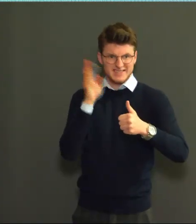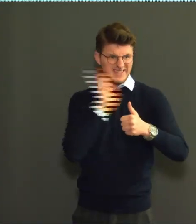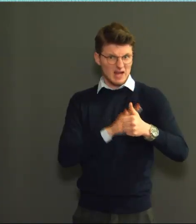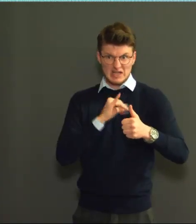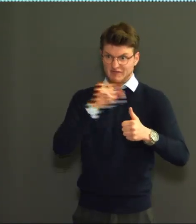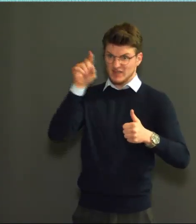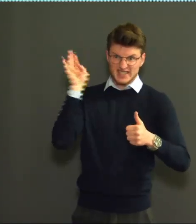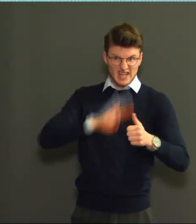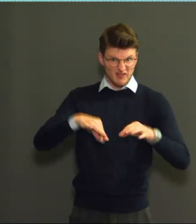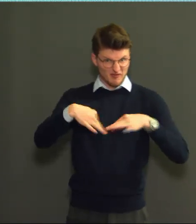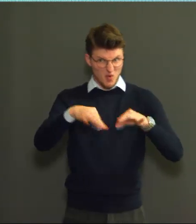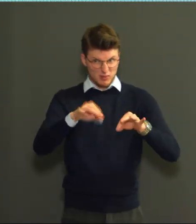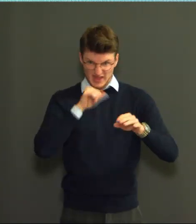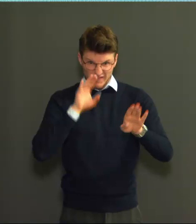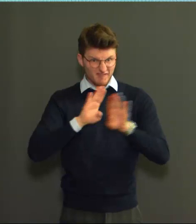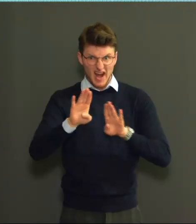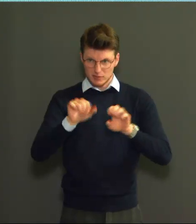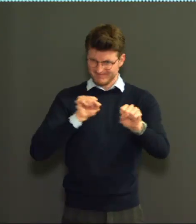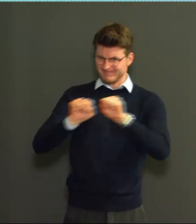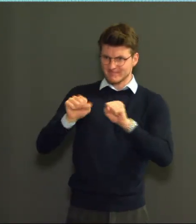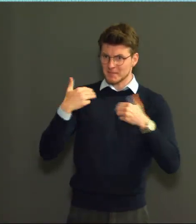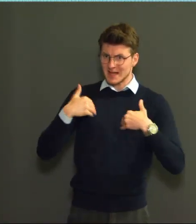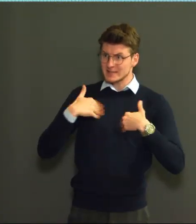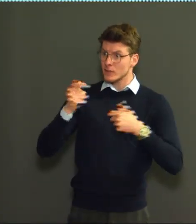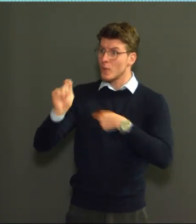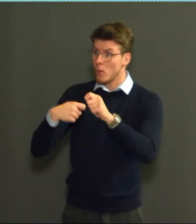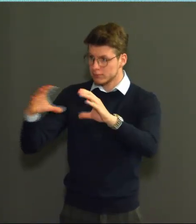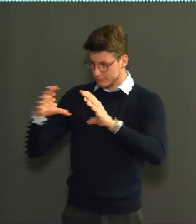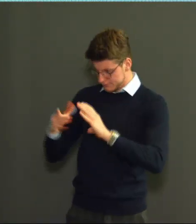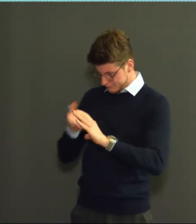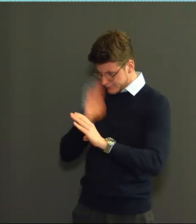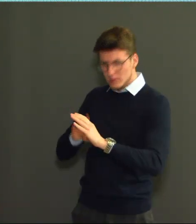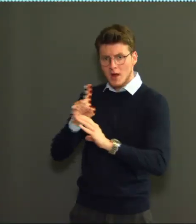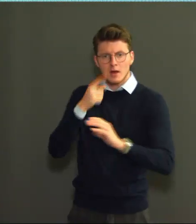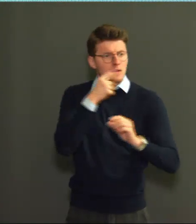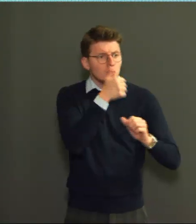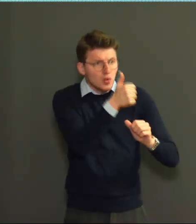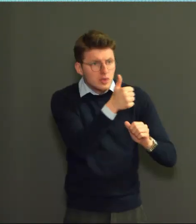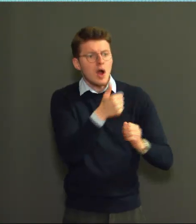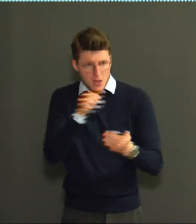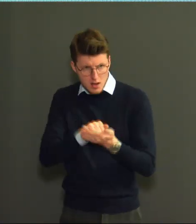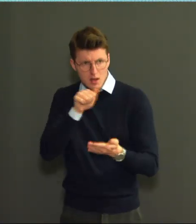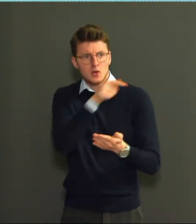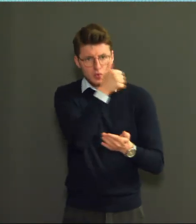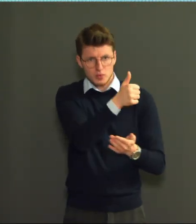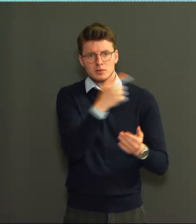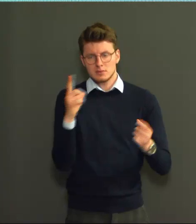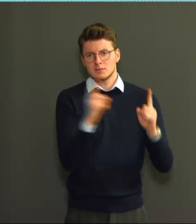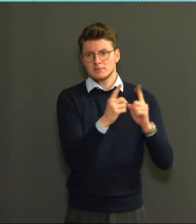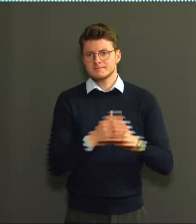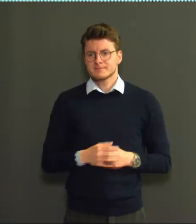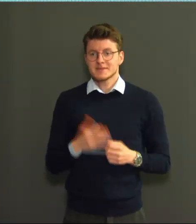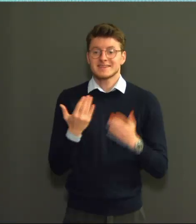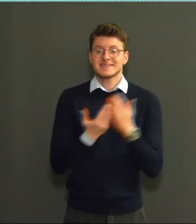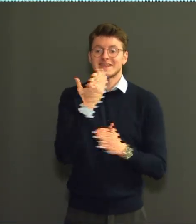De regelgeving geldt niet voor systemen die voor medische doeleinden gebruikt worden. Deze hebben een